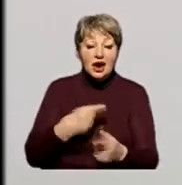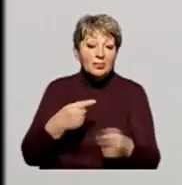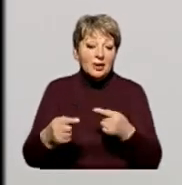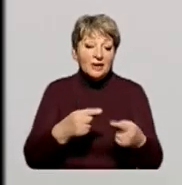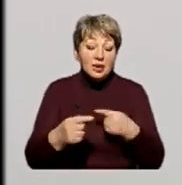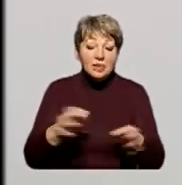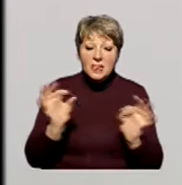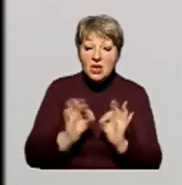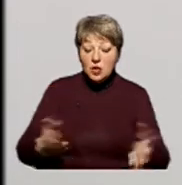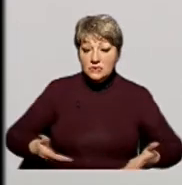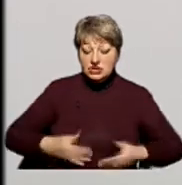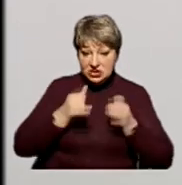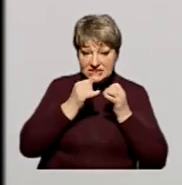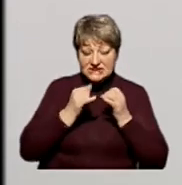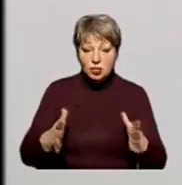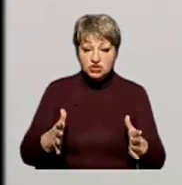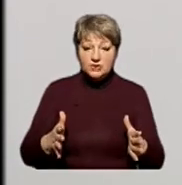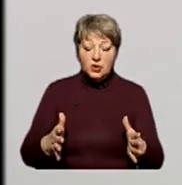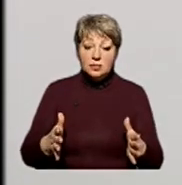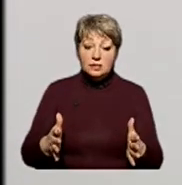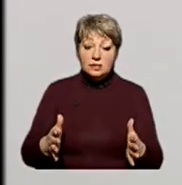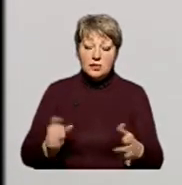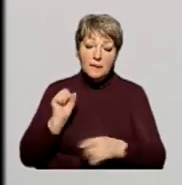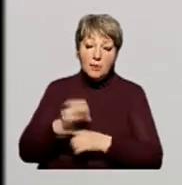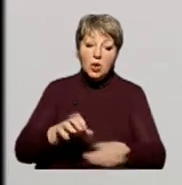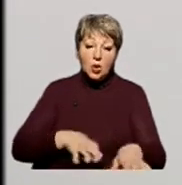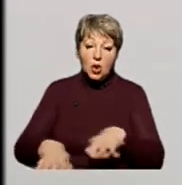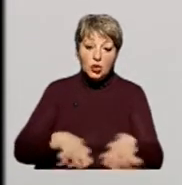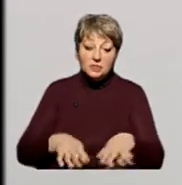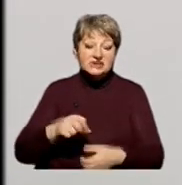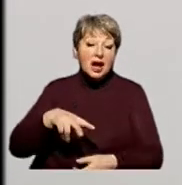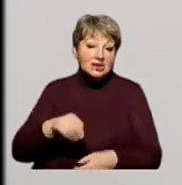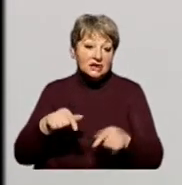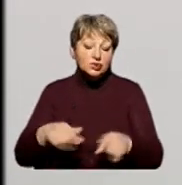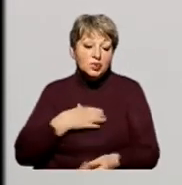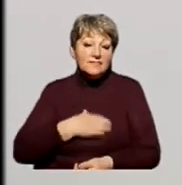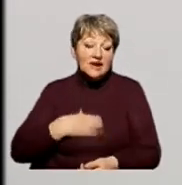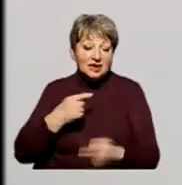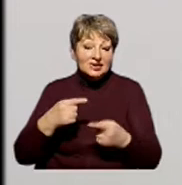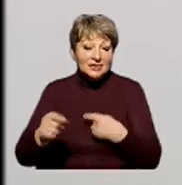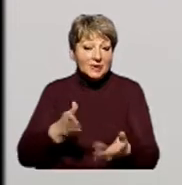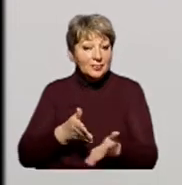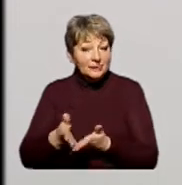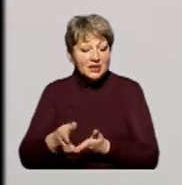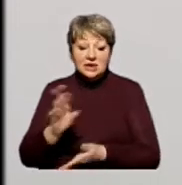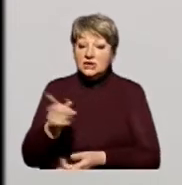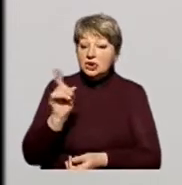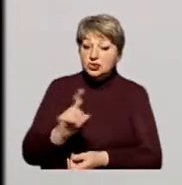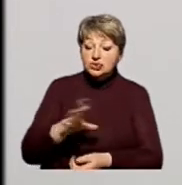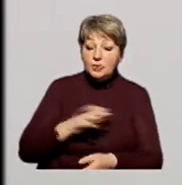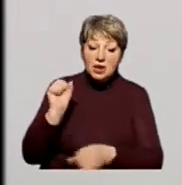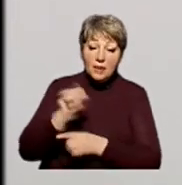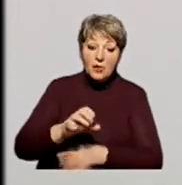преференції, ми ніколи в житті не зможемо подолати корупцію. Але тут іще важливий інший аспект. Для того, щоб була